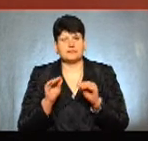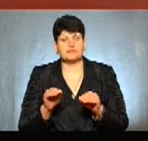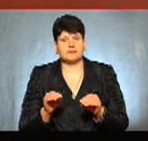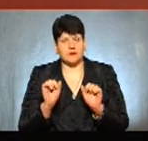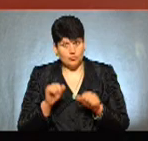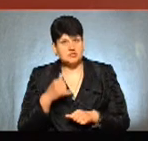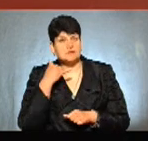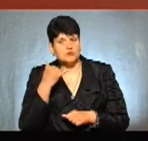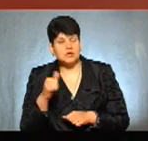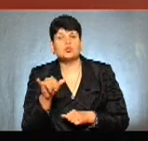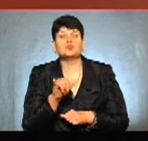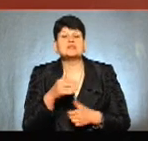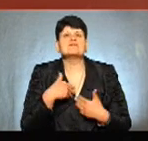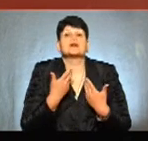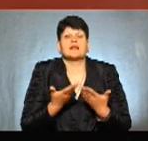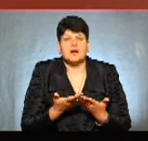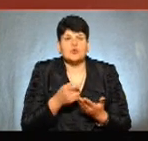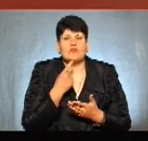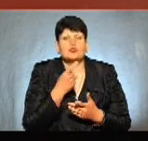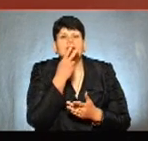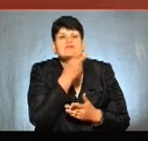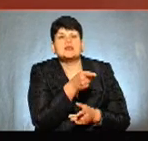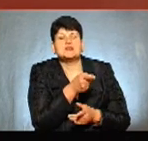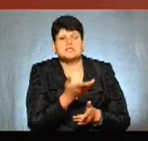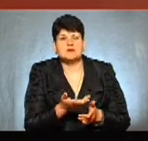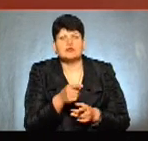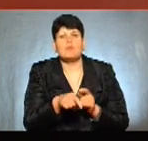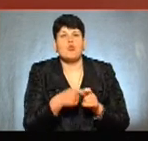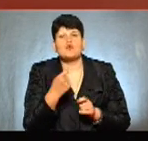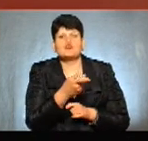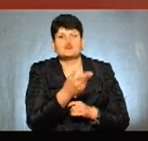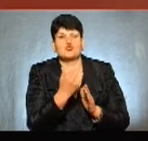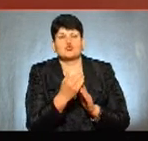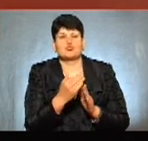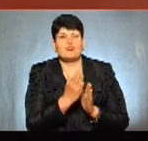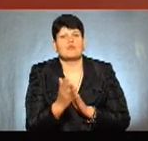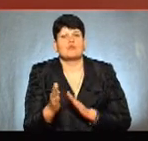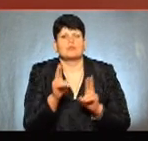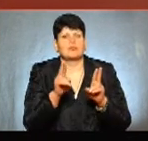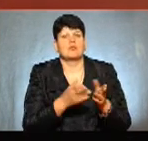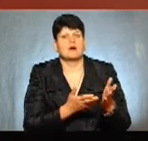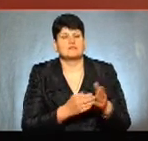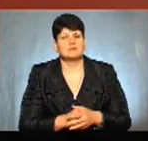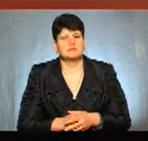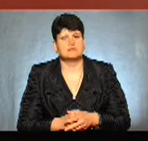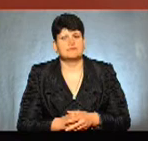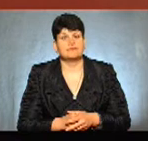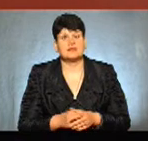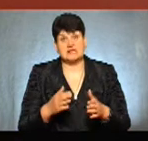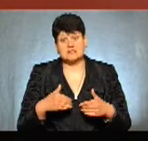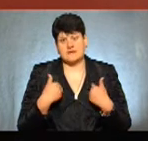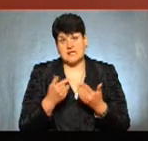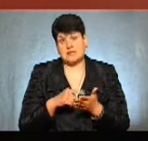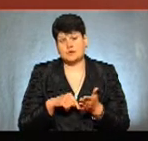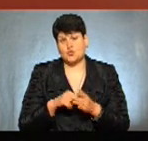можна телефонувати, кудись звертатися і казати «от, дивіться, вони порушують нові порядки, нові правила». Ну, в принципі, звернення на міського